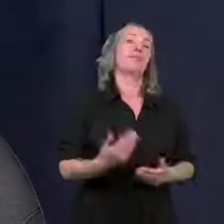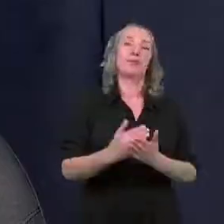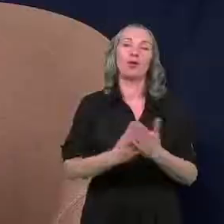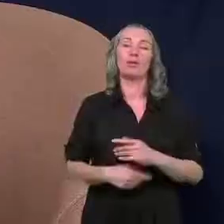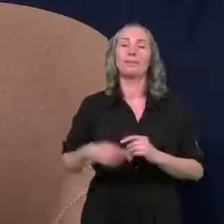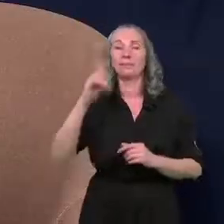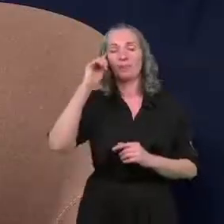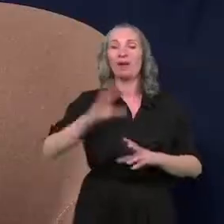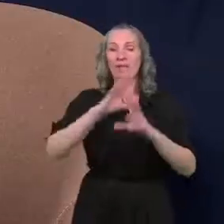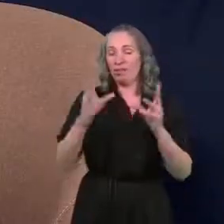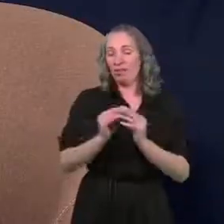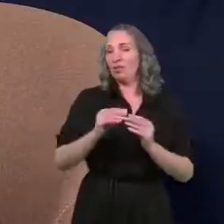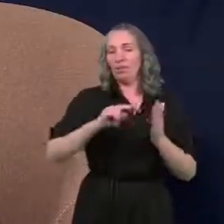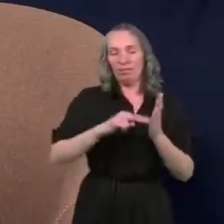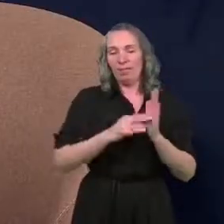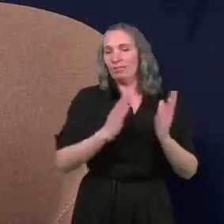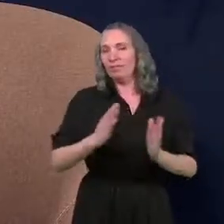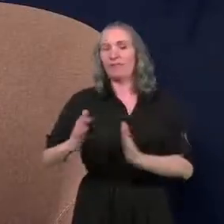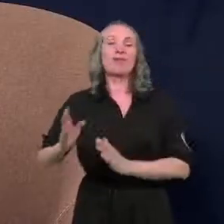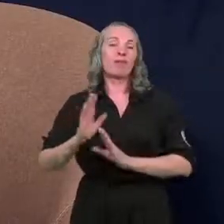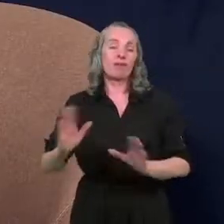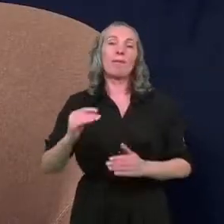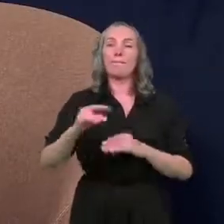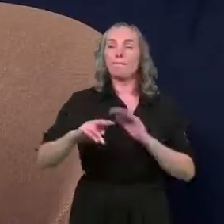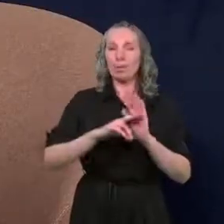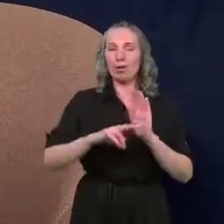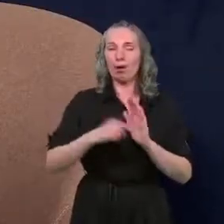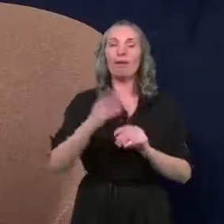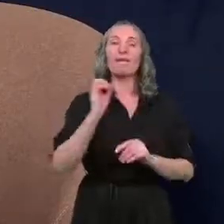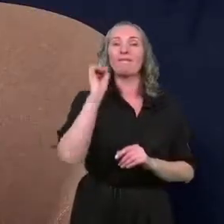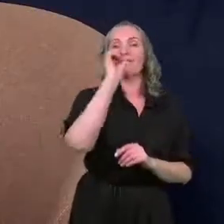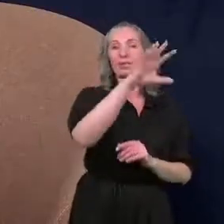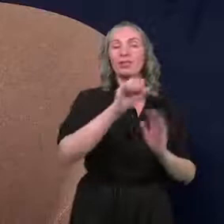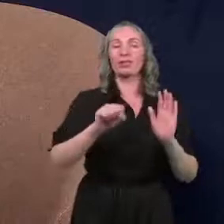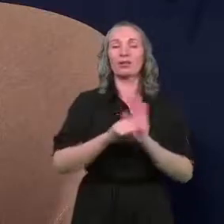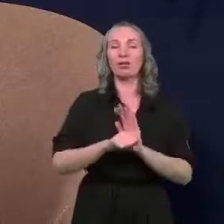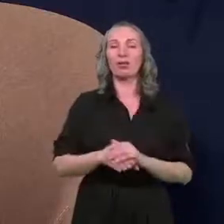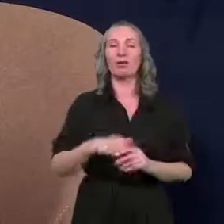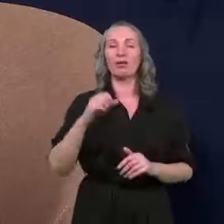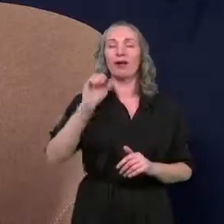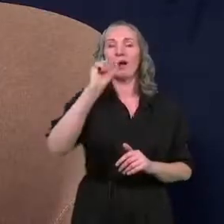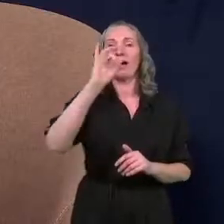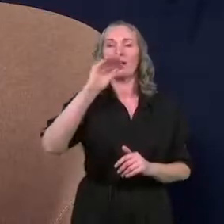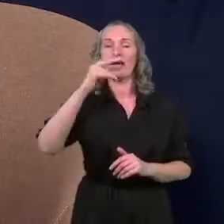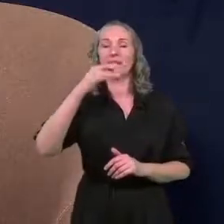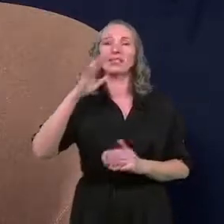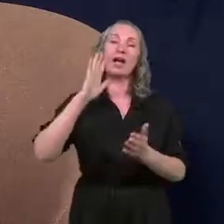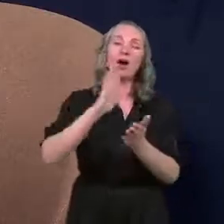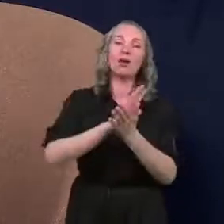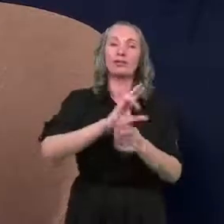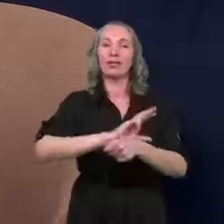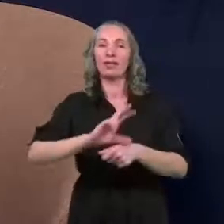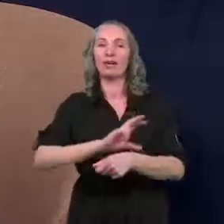Panie Prezydencie. Wszystko idzie zgodnie z harmonogramem. Program został wysłany do Agencji Oceny